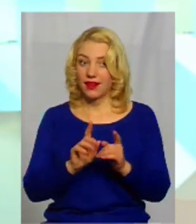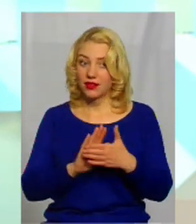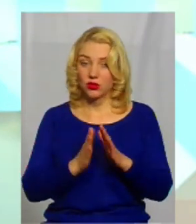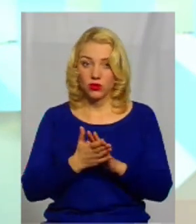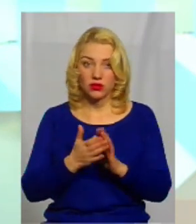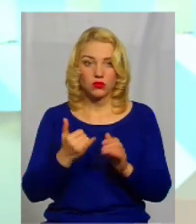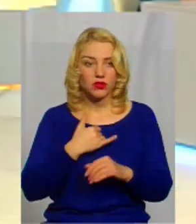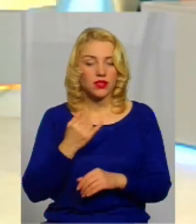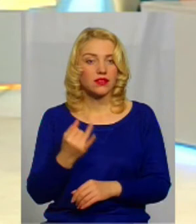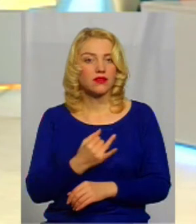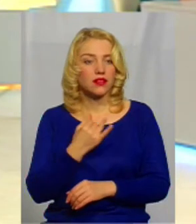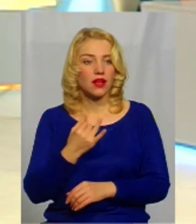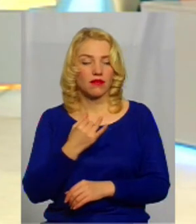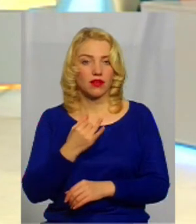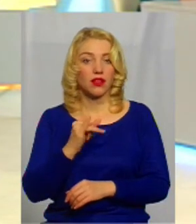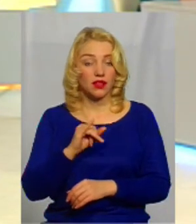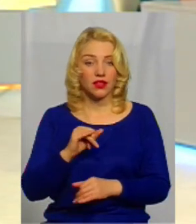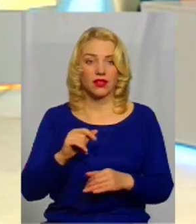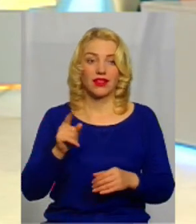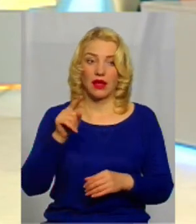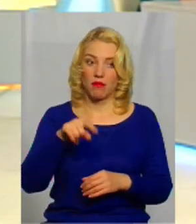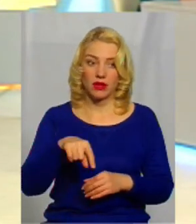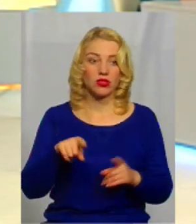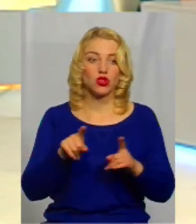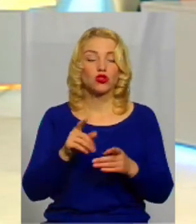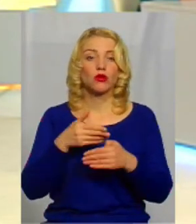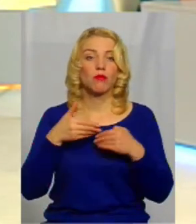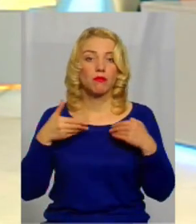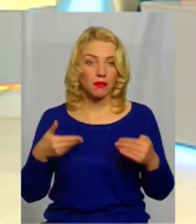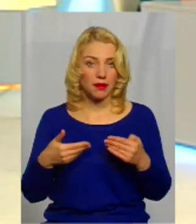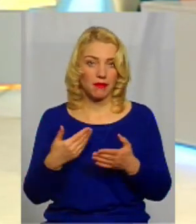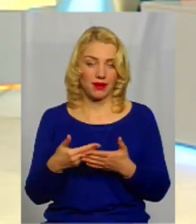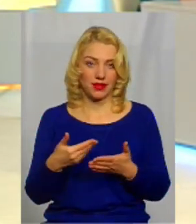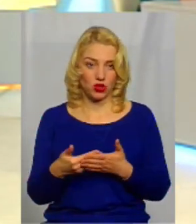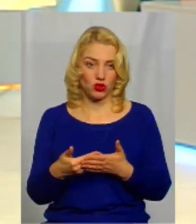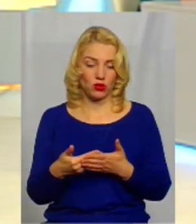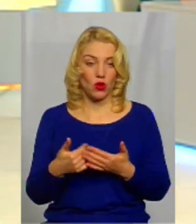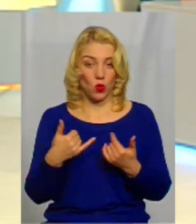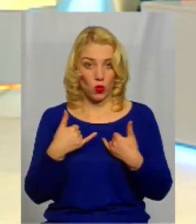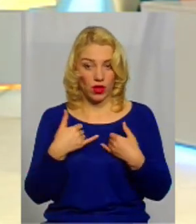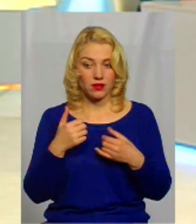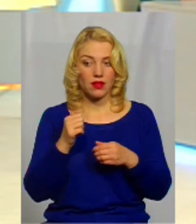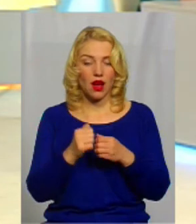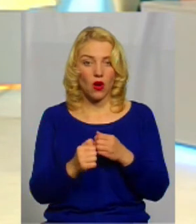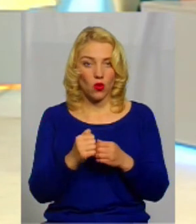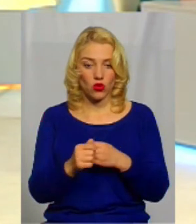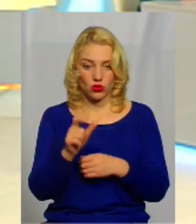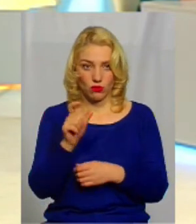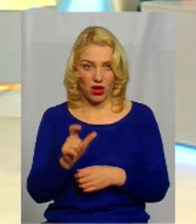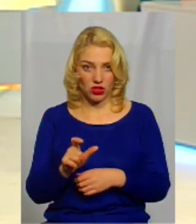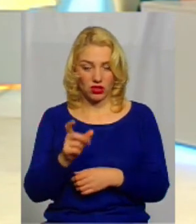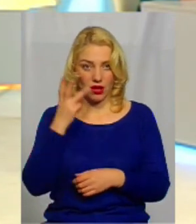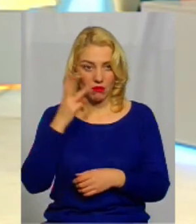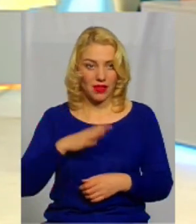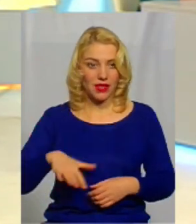ситуація цікава. Ну, і тим більше, що ми, практично, у нас на кожного мешканця